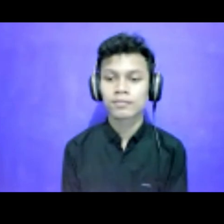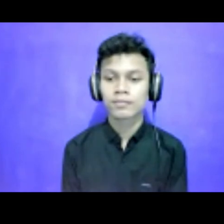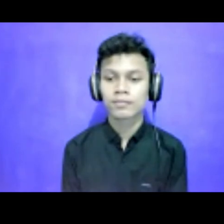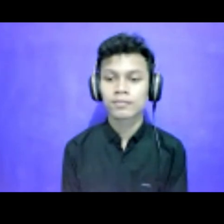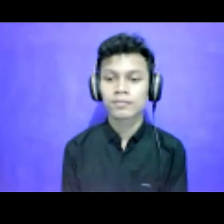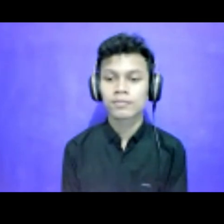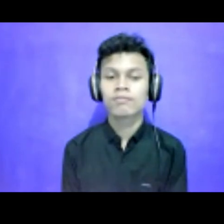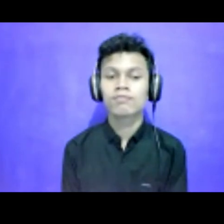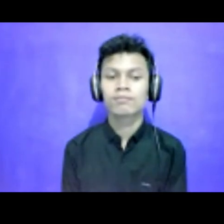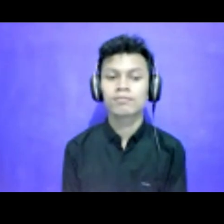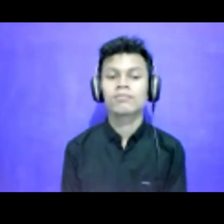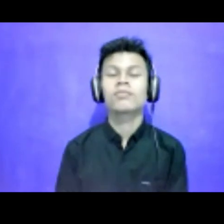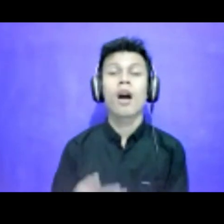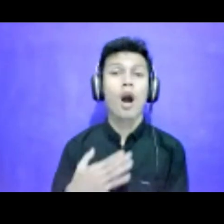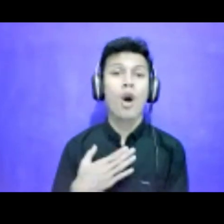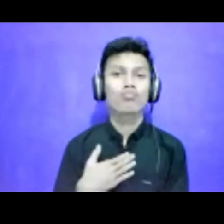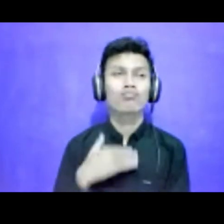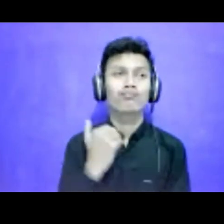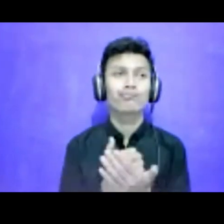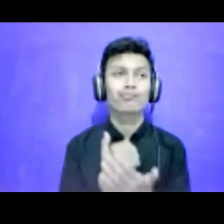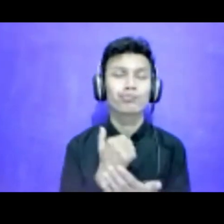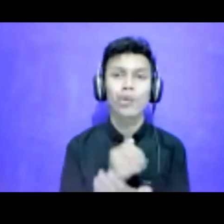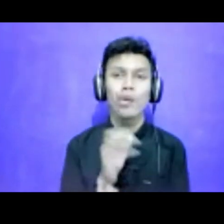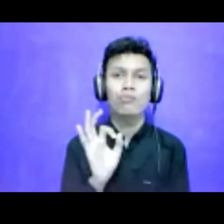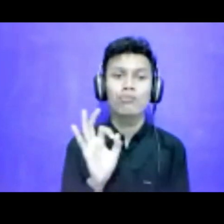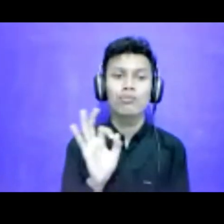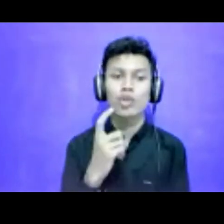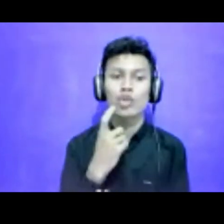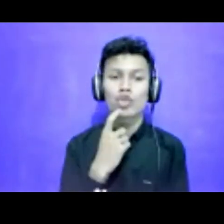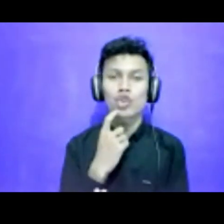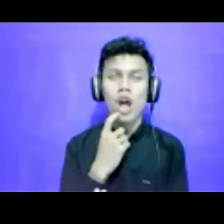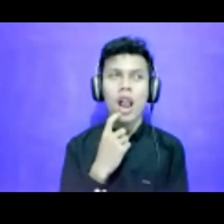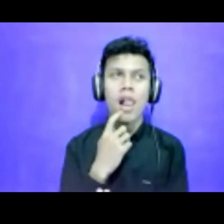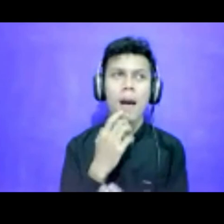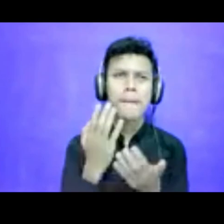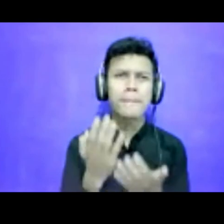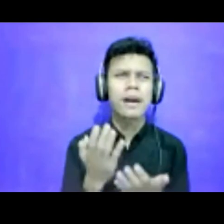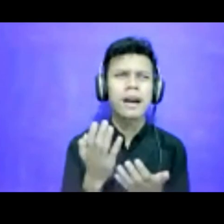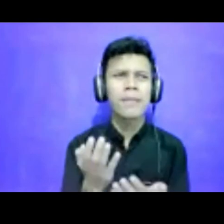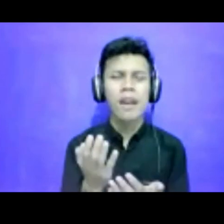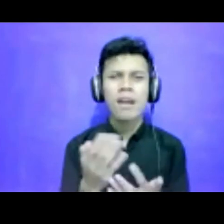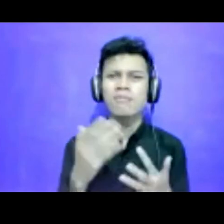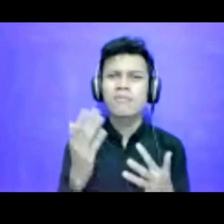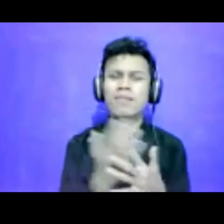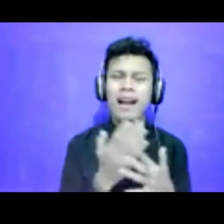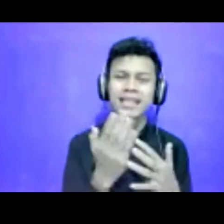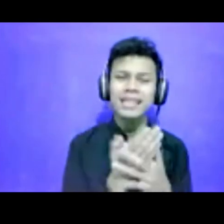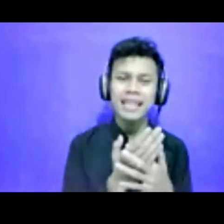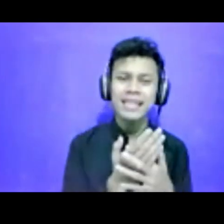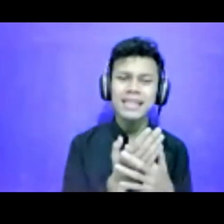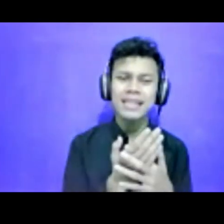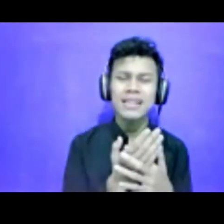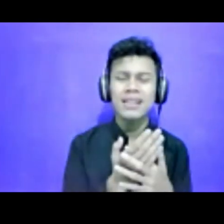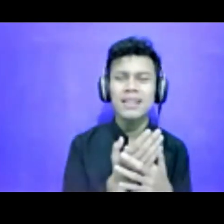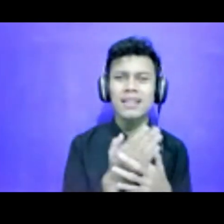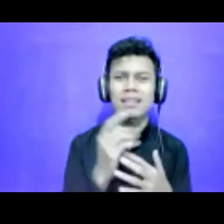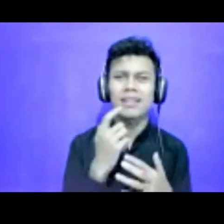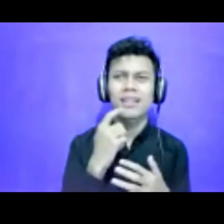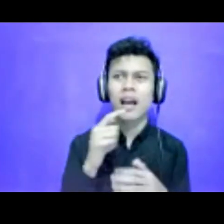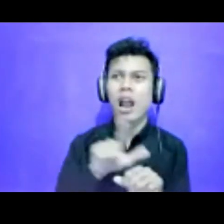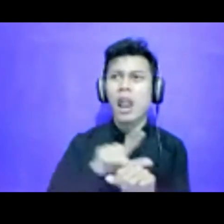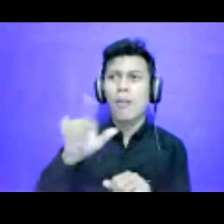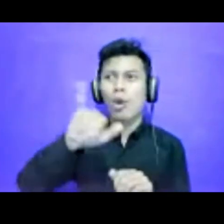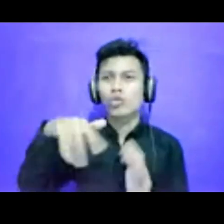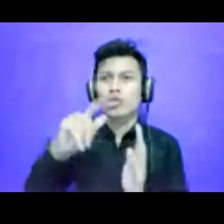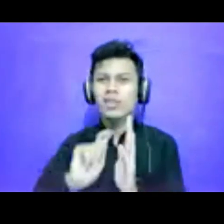Nah, aku sih sebenarnya, belum ini juga ya, soal bagaimana, apakah aksesibilitas, dari terkait laporan jurnalisme